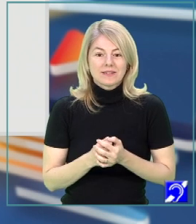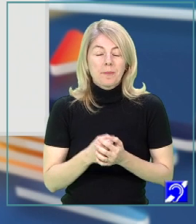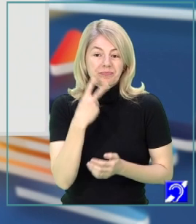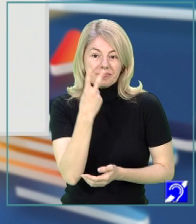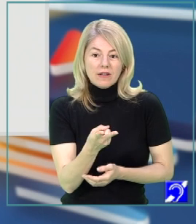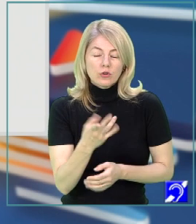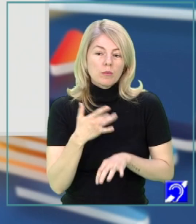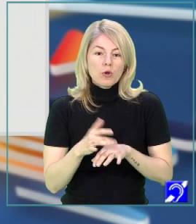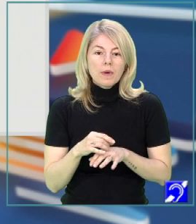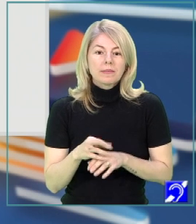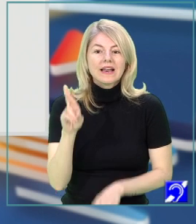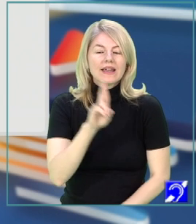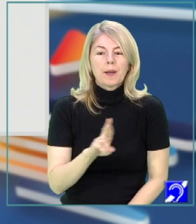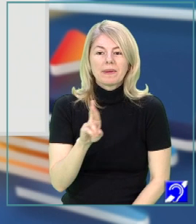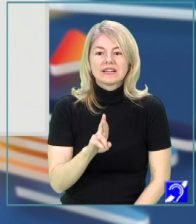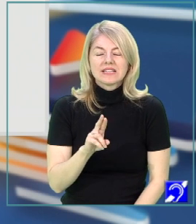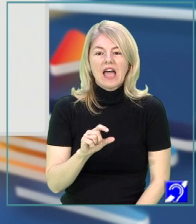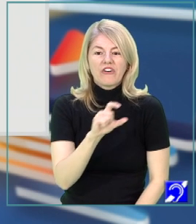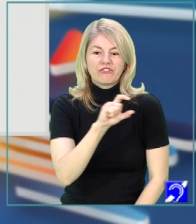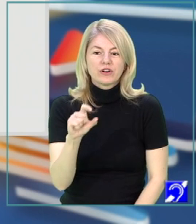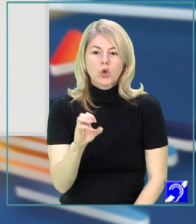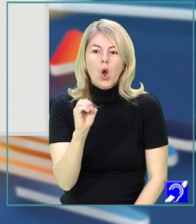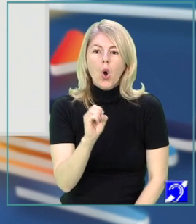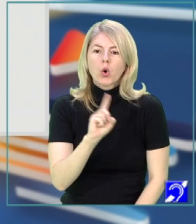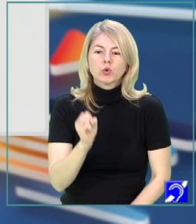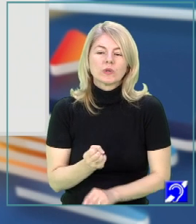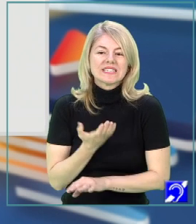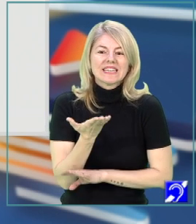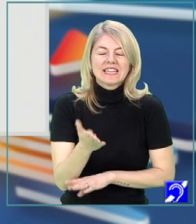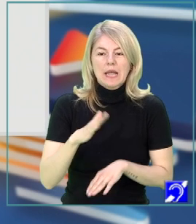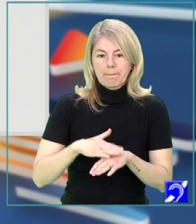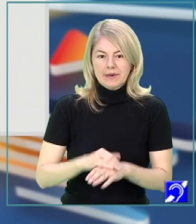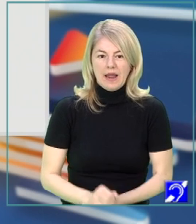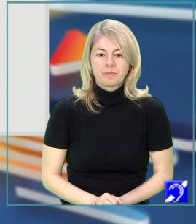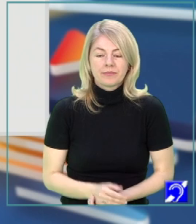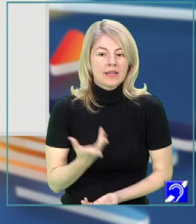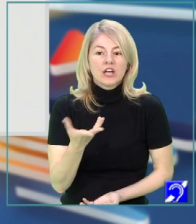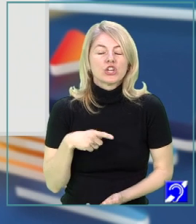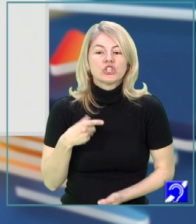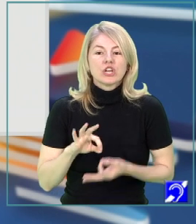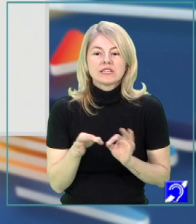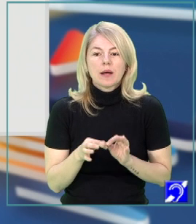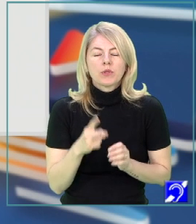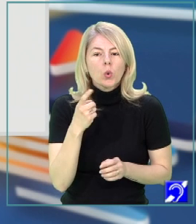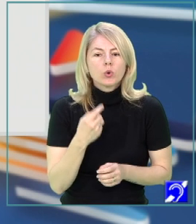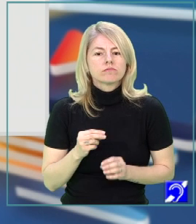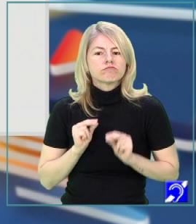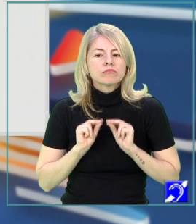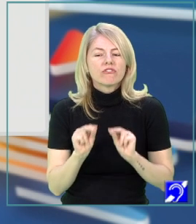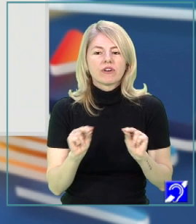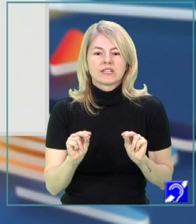remarcat probabil repetiția versului, O, nu ți-ntinde mâna, care redă de fapt un îndemn.